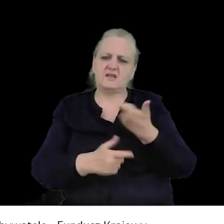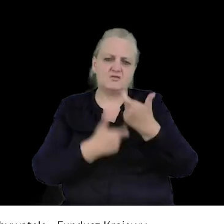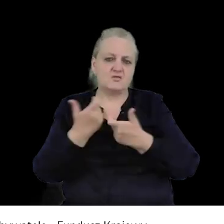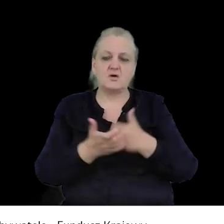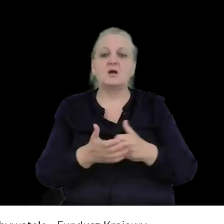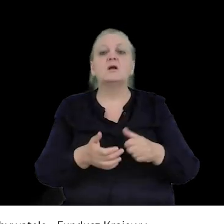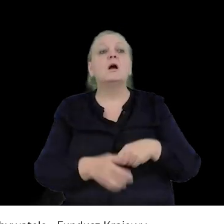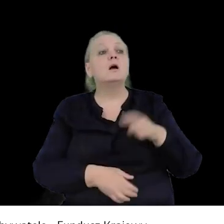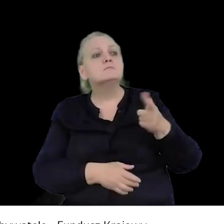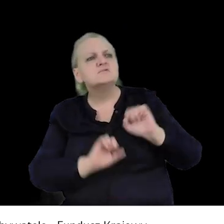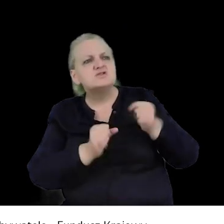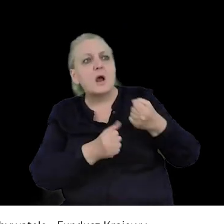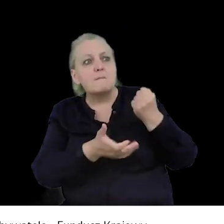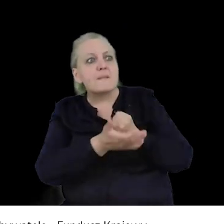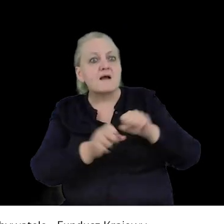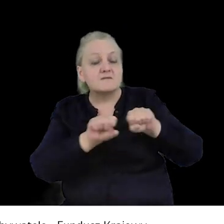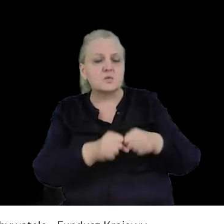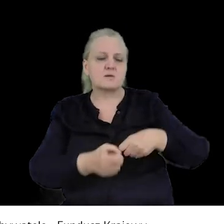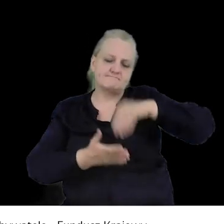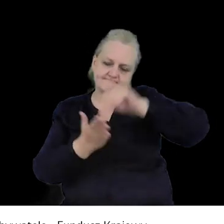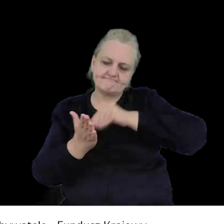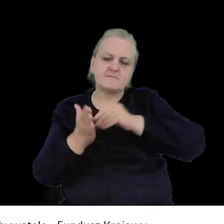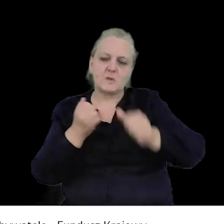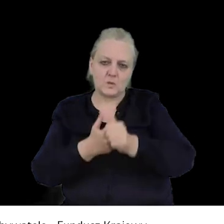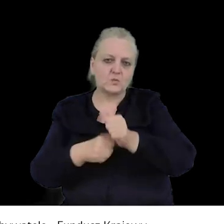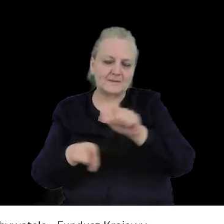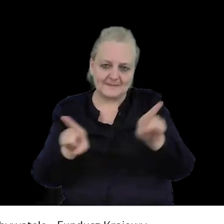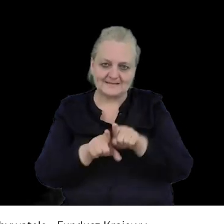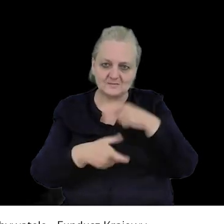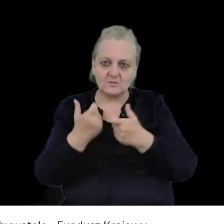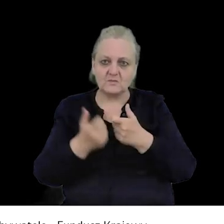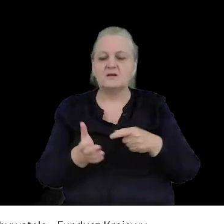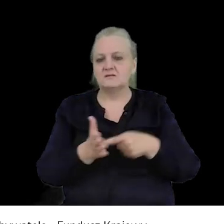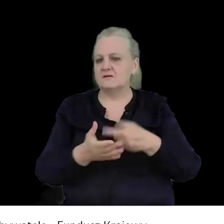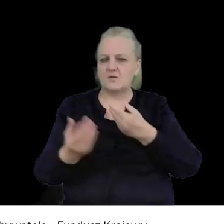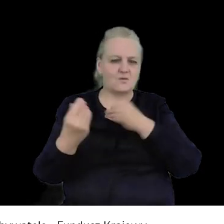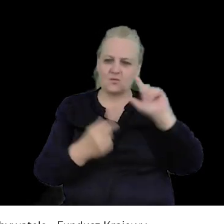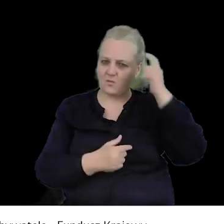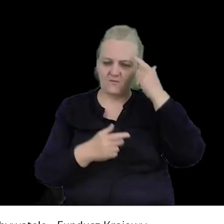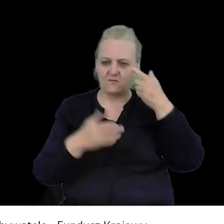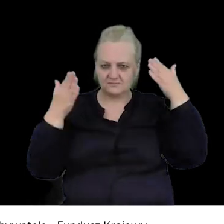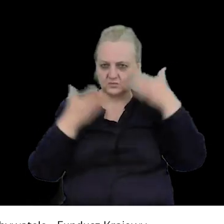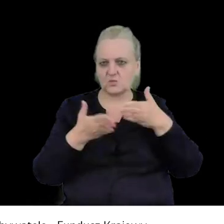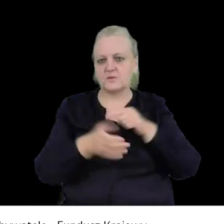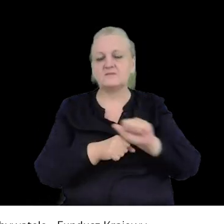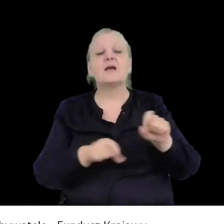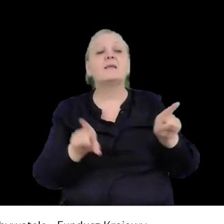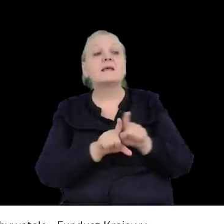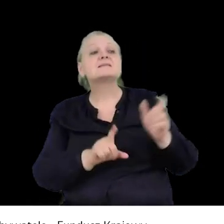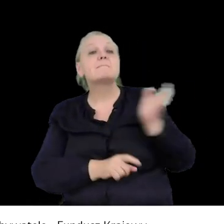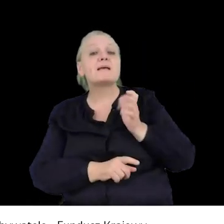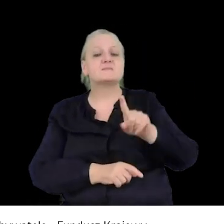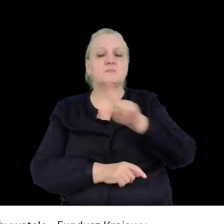Dokumentujemy bezprawne działania, co jest jednak w jednym z naszych głównych punktów skupienia i dbamy o nasze bezpieczeństwo. To jest